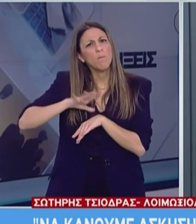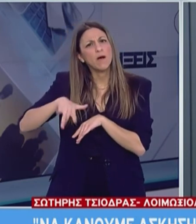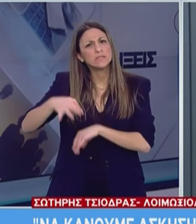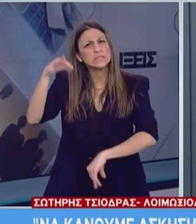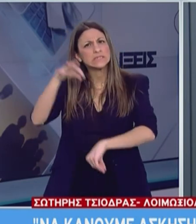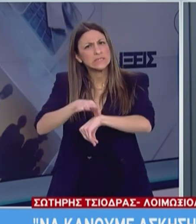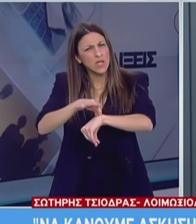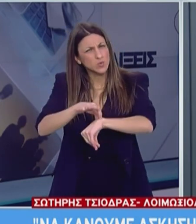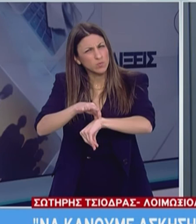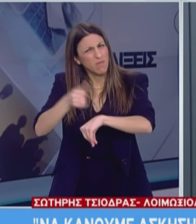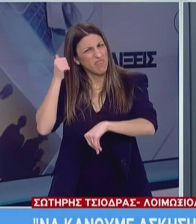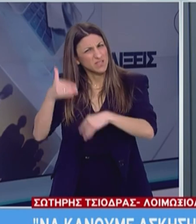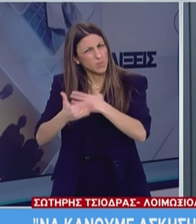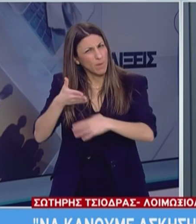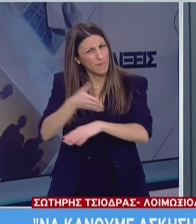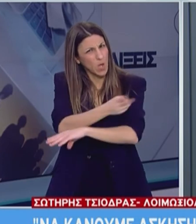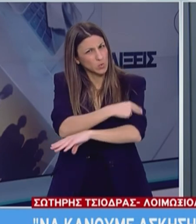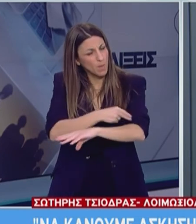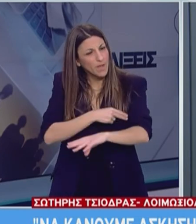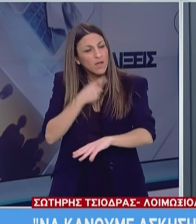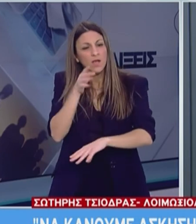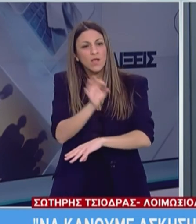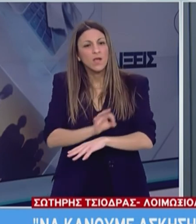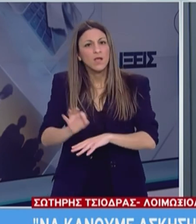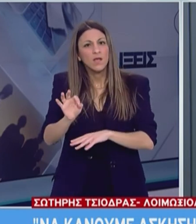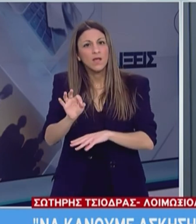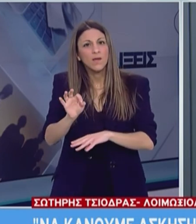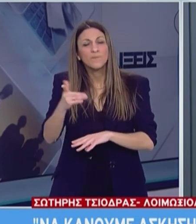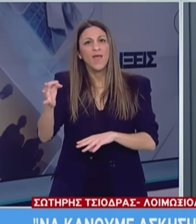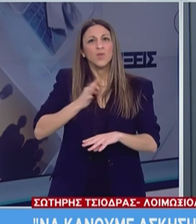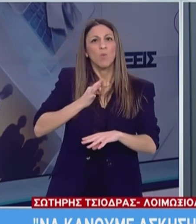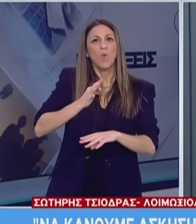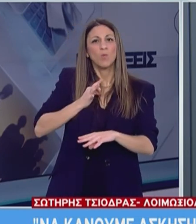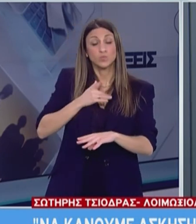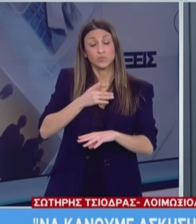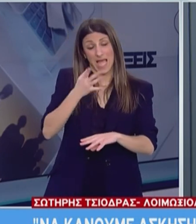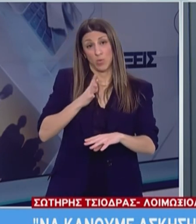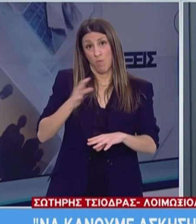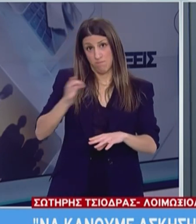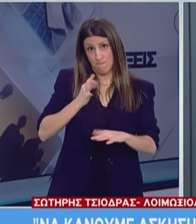ασθενείς στο νοσοκομείο, ένας από αυτούς μου είπε λέω πού εξετέθεις, μου λέει είσαι λαϊκή, δεν πήγα πουθενά άλλου.